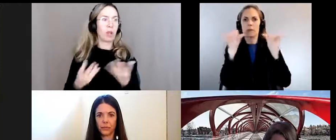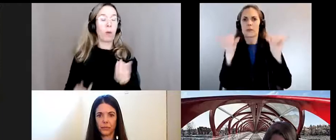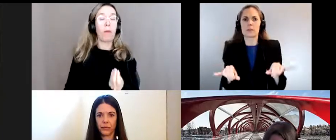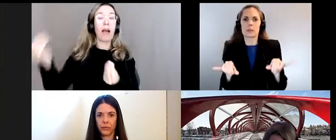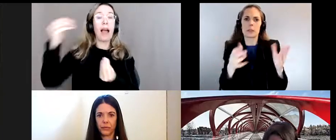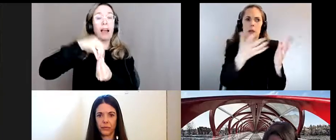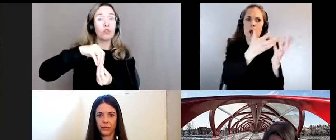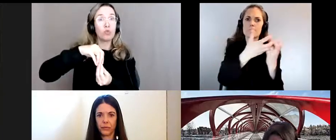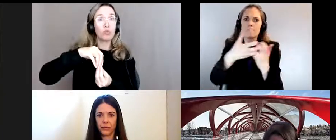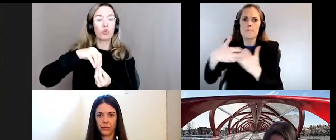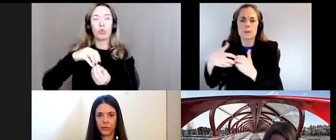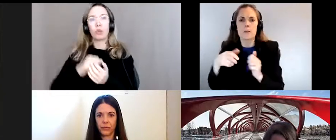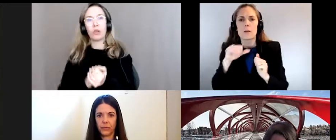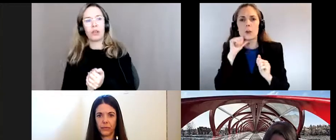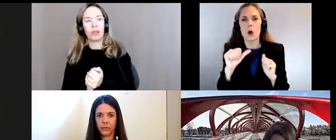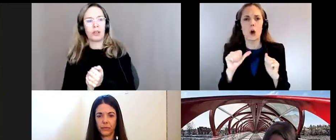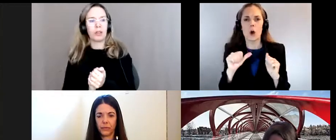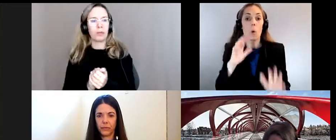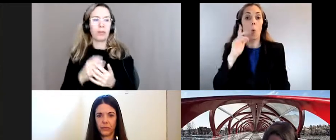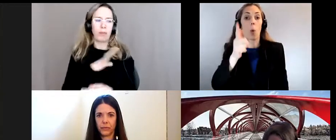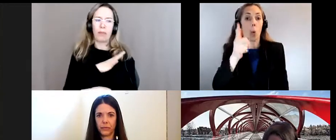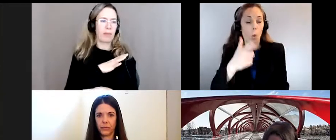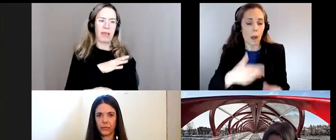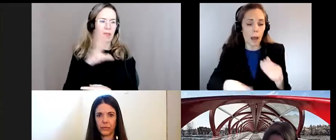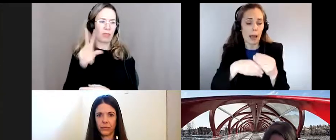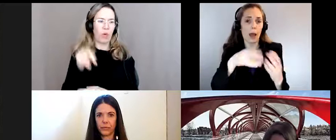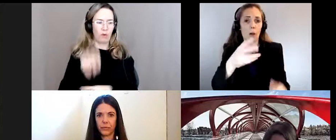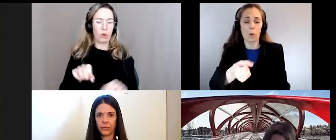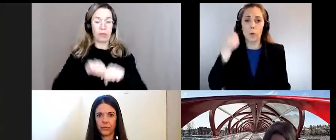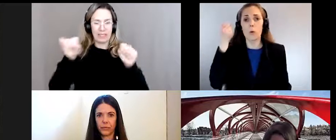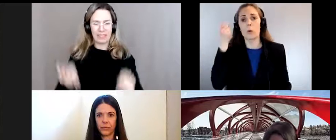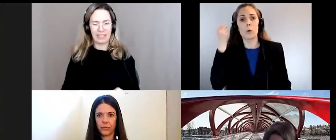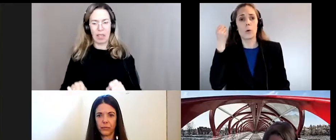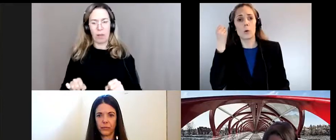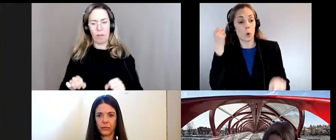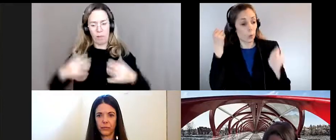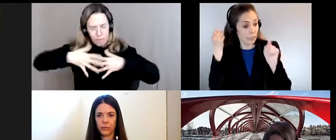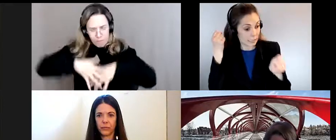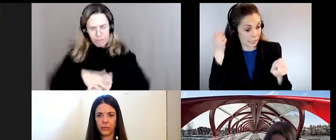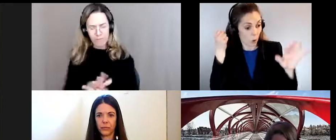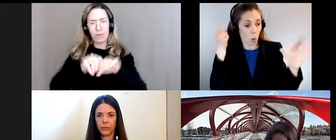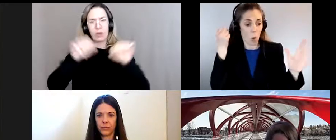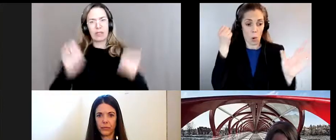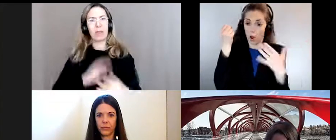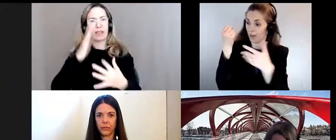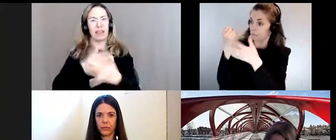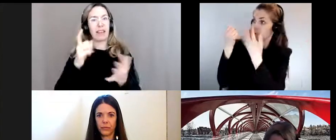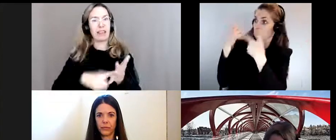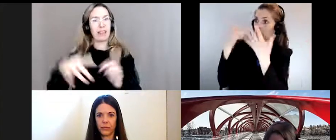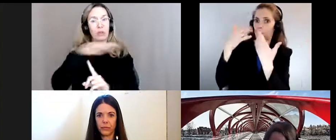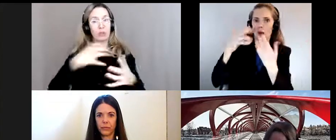un annexe mais ça doit vraiment être un système intégré au système d'intervention en cas de crise.